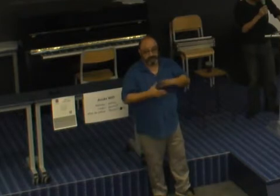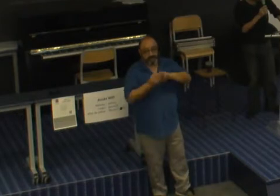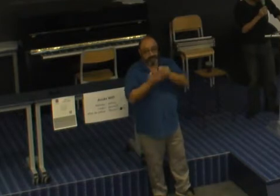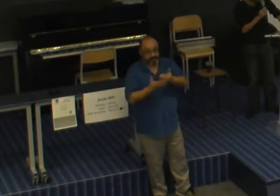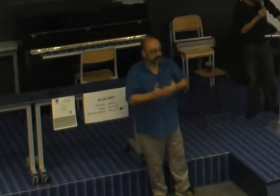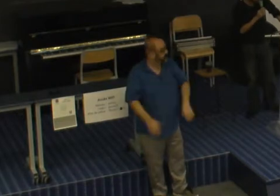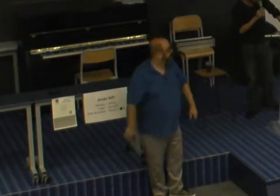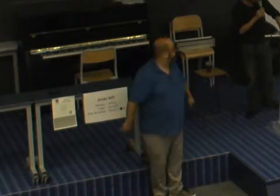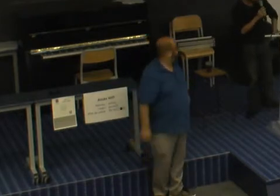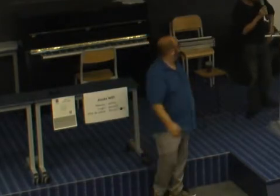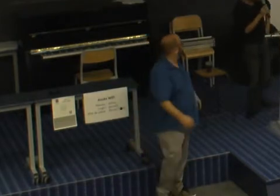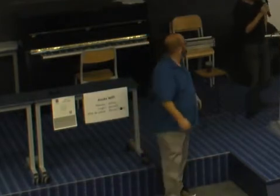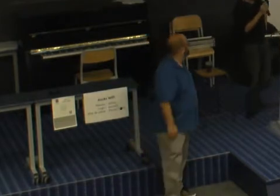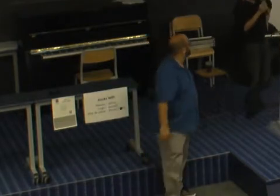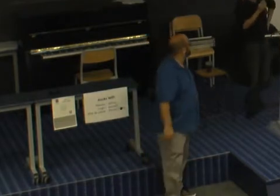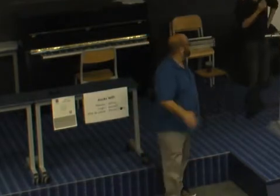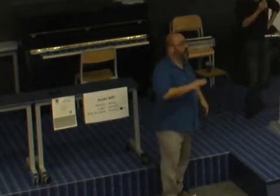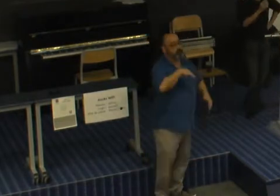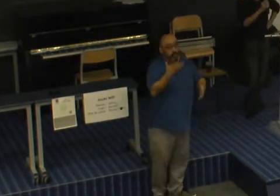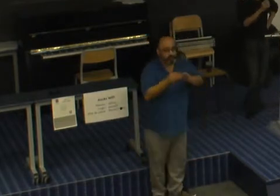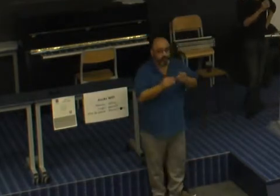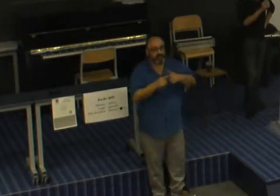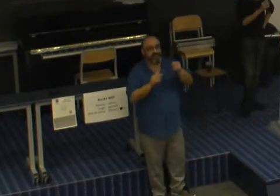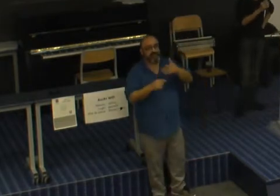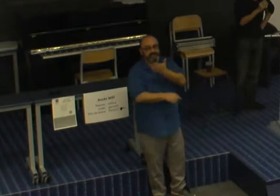Puis, d'autres problèmes, c'est la discrimination sur l'âge.